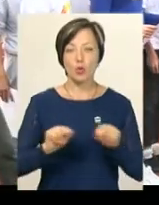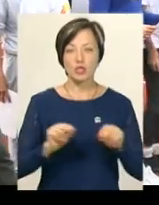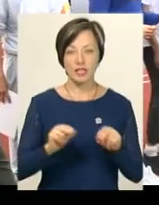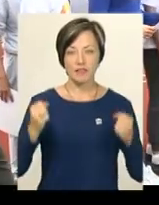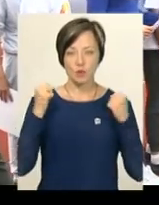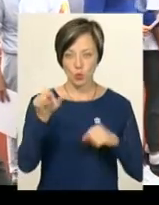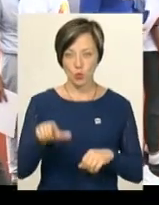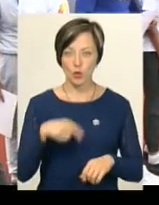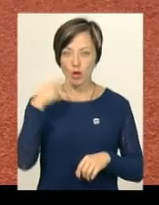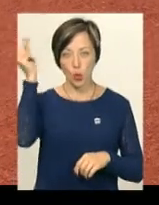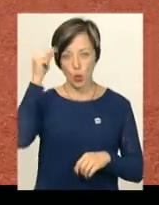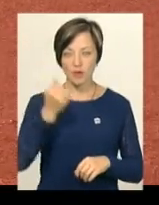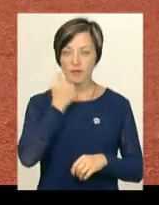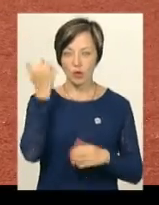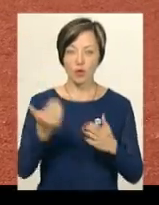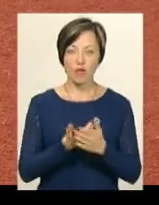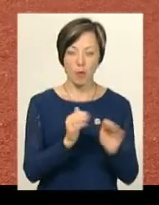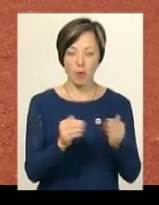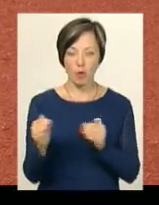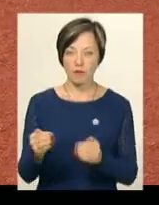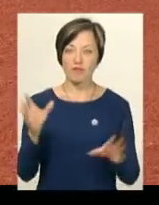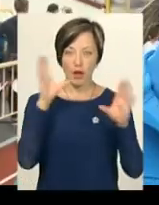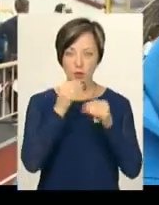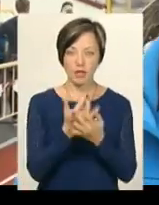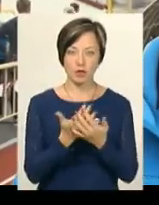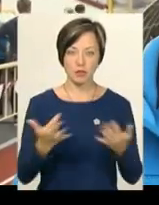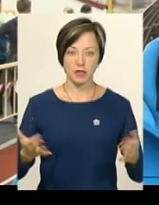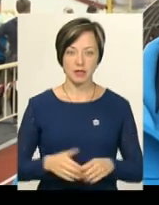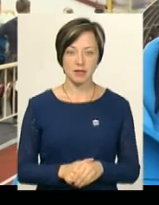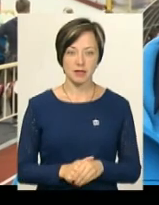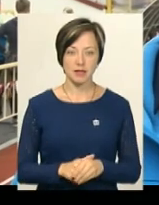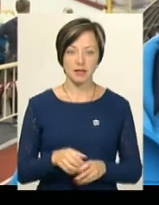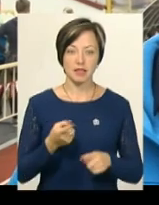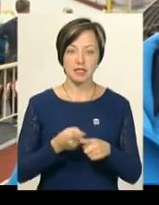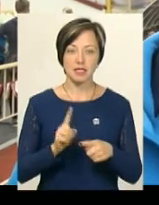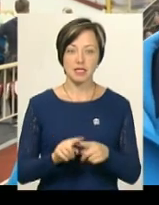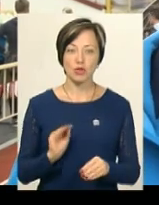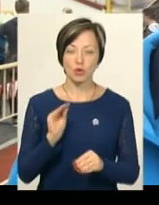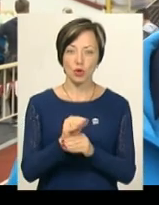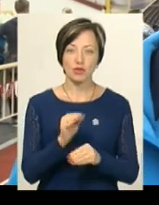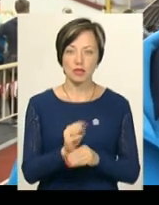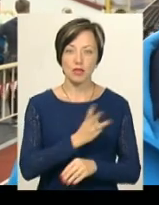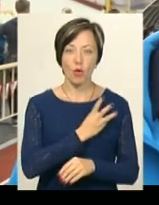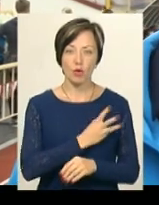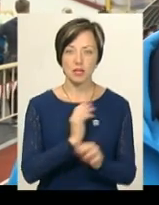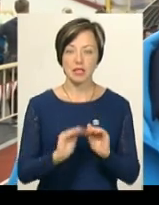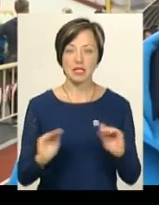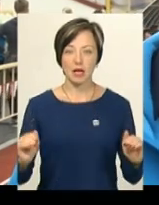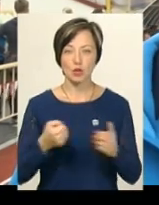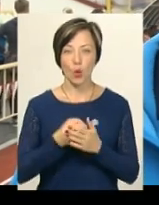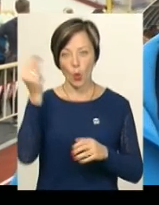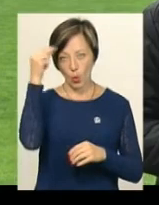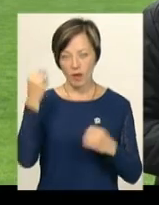шкарпета, каже, уроки завдяки новим модулям вдалося урізноманітнити. Це є як додаткове заохочення дітей до